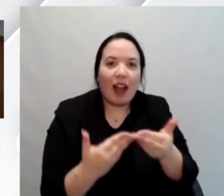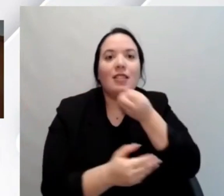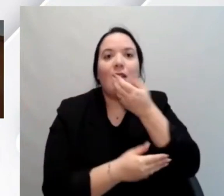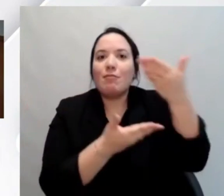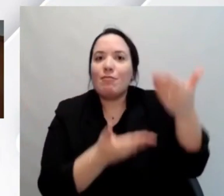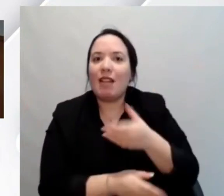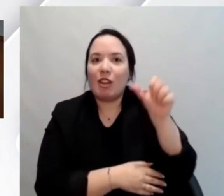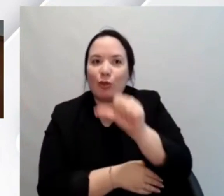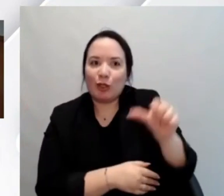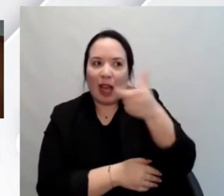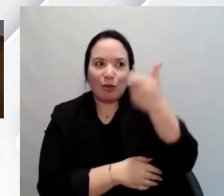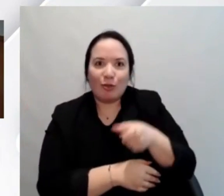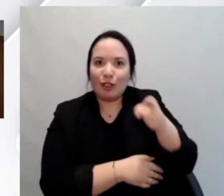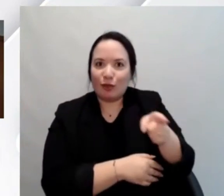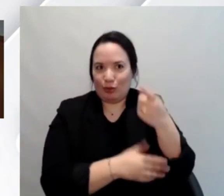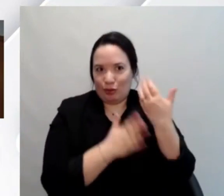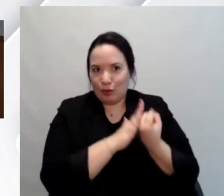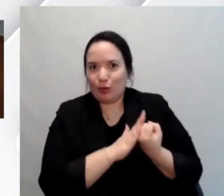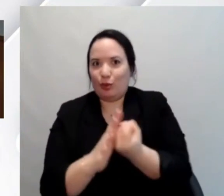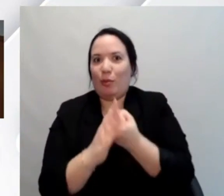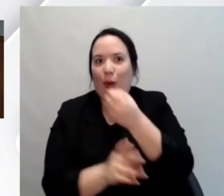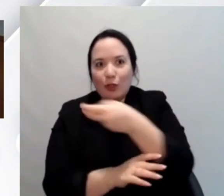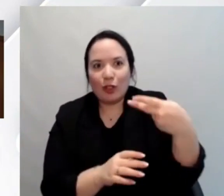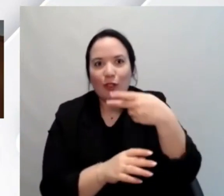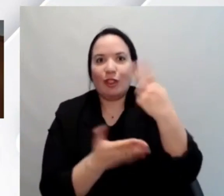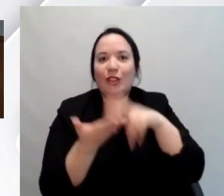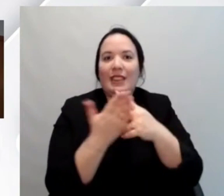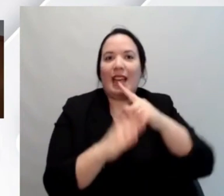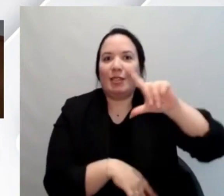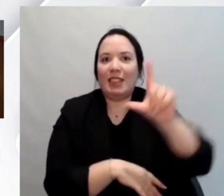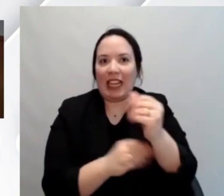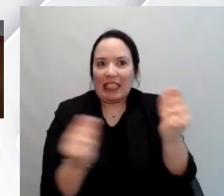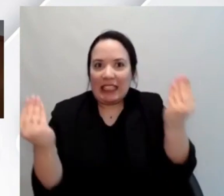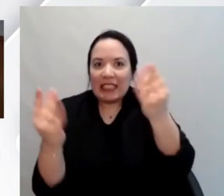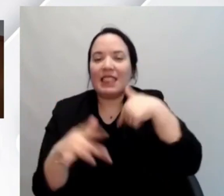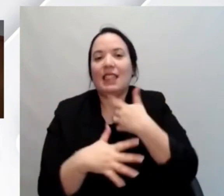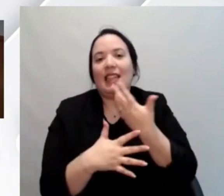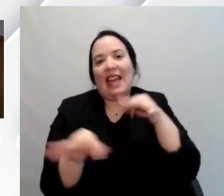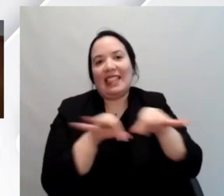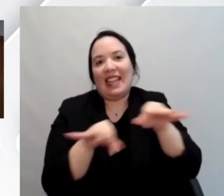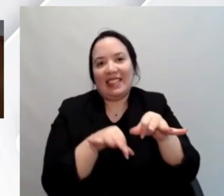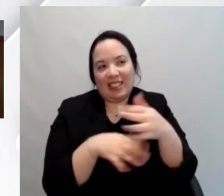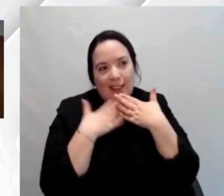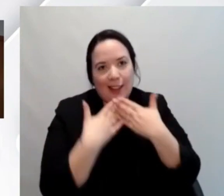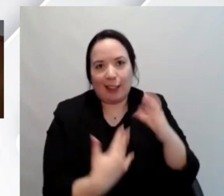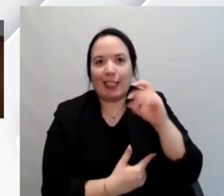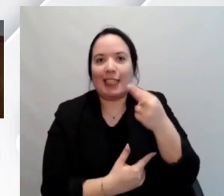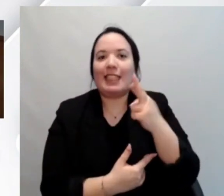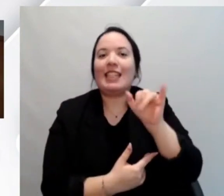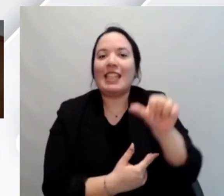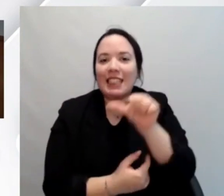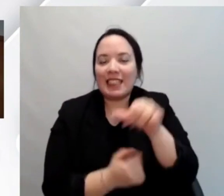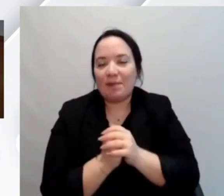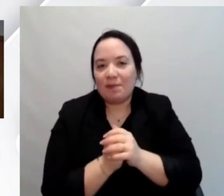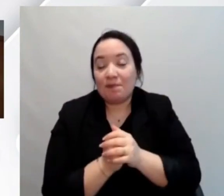che ci state fornendo con l'attività dei sottotitoli della LIS e di regia del del buon Chris buon Chris e e ti pongo ti pongo